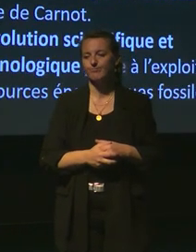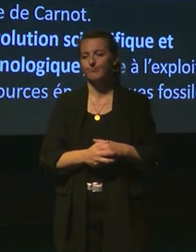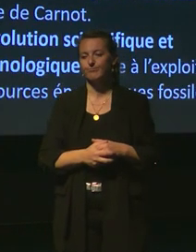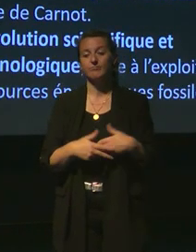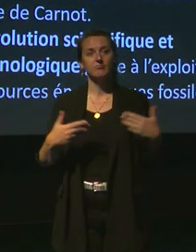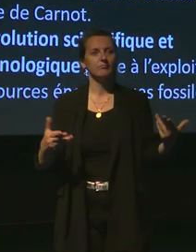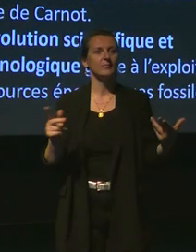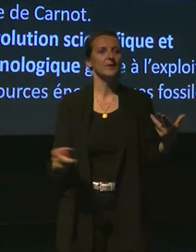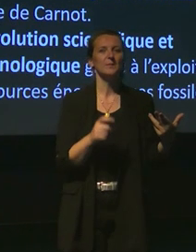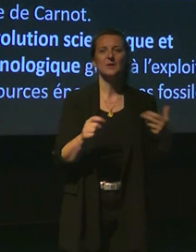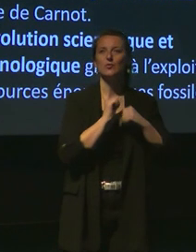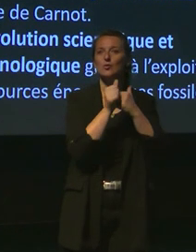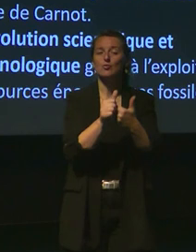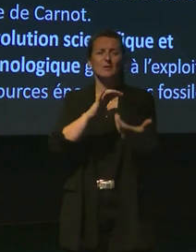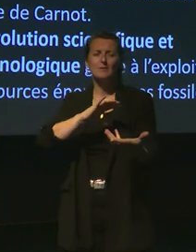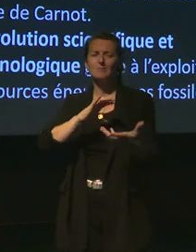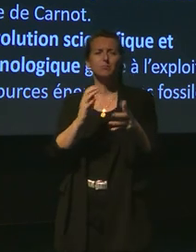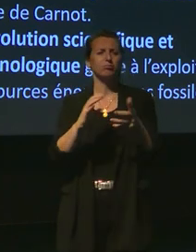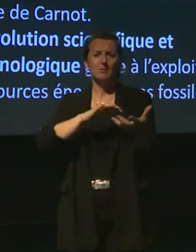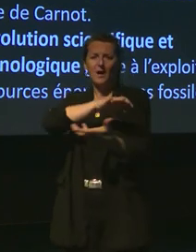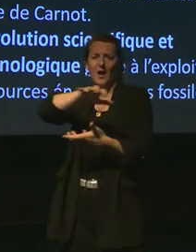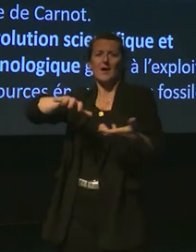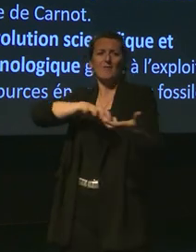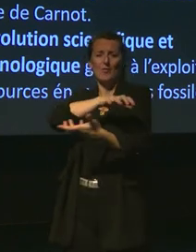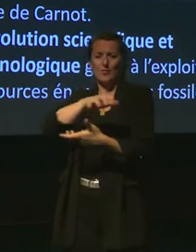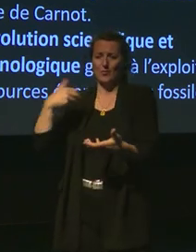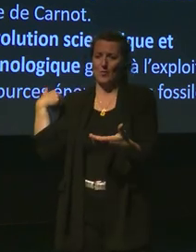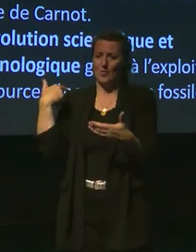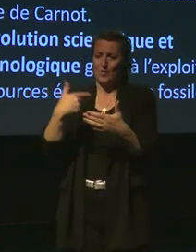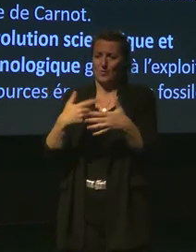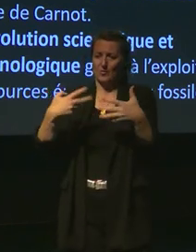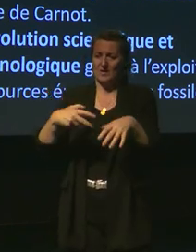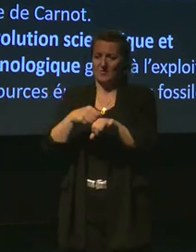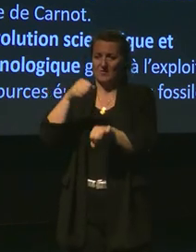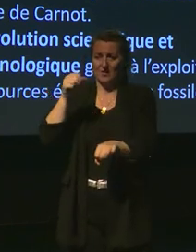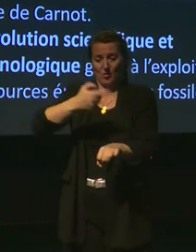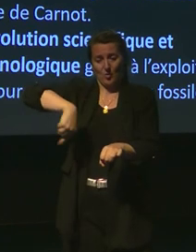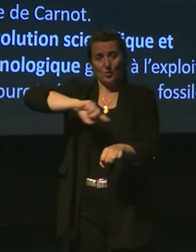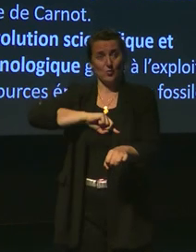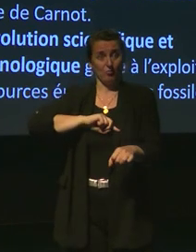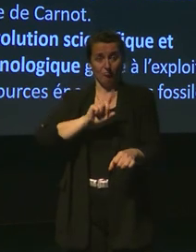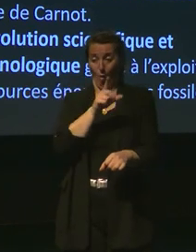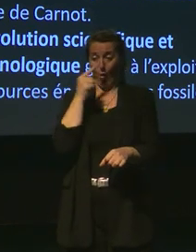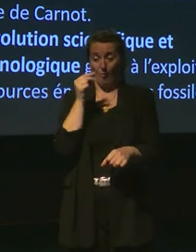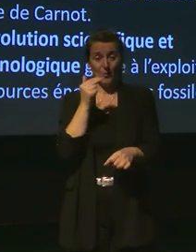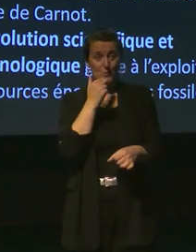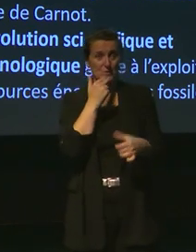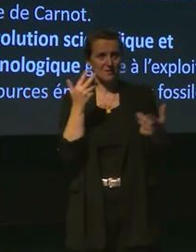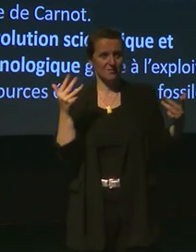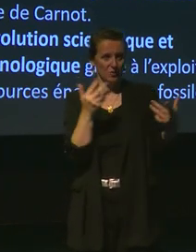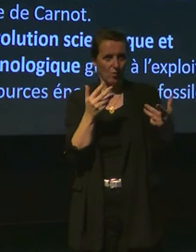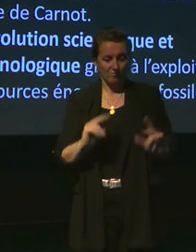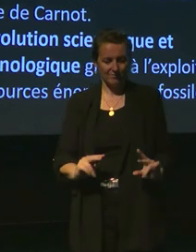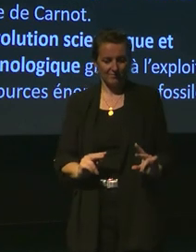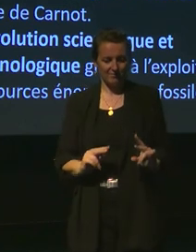Ça correspond à une véritable évolution puisque depuis des millénaires, nous utilisons mieux les homo sapiens, nous utilisons des